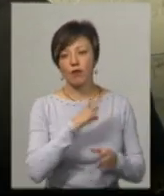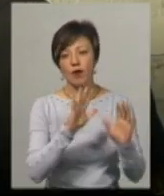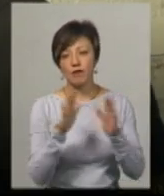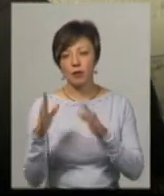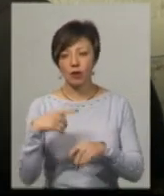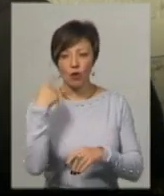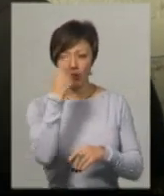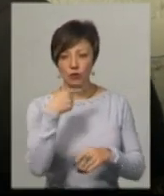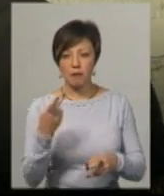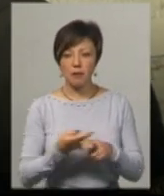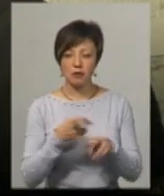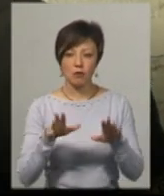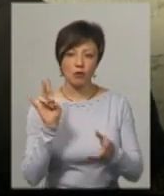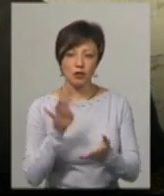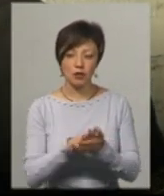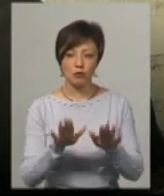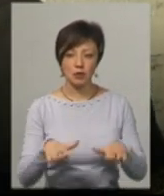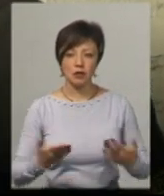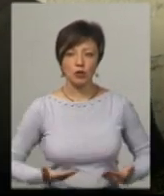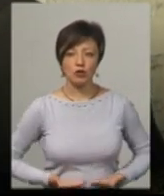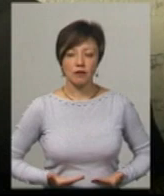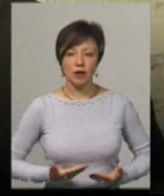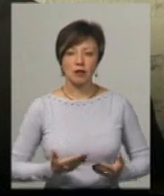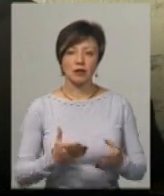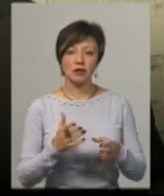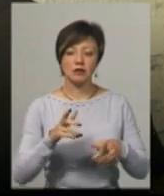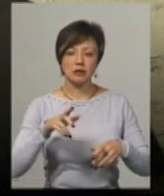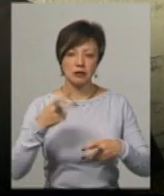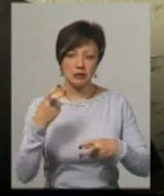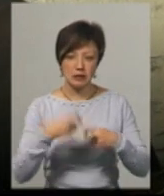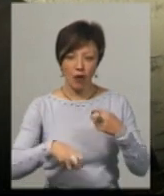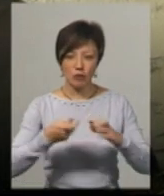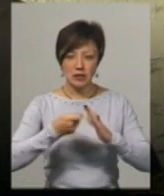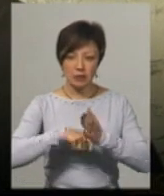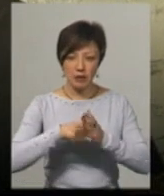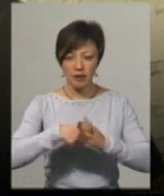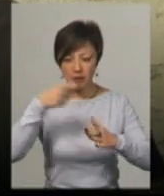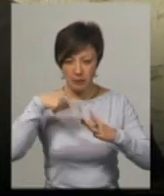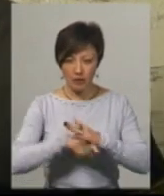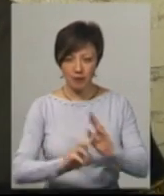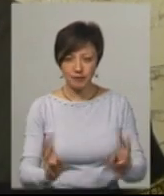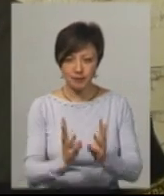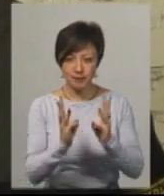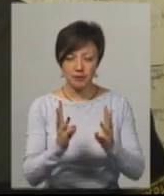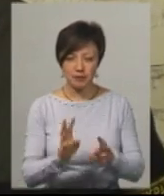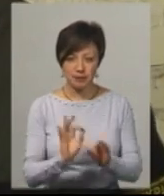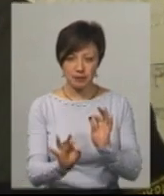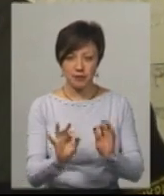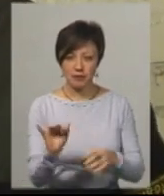особи без постійного місця проживання зламують замки, залазять підвали, розводять тут багаті. І